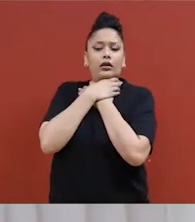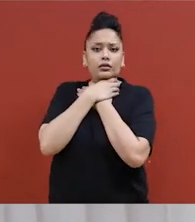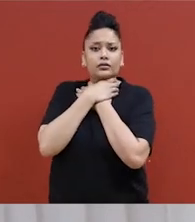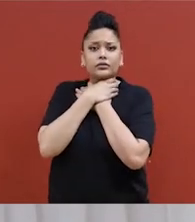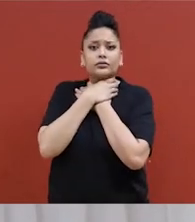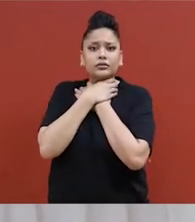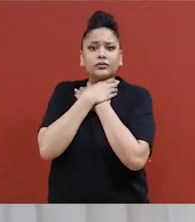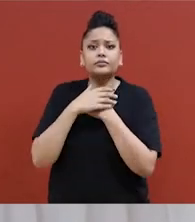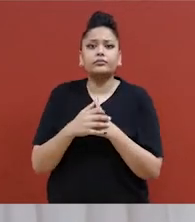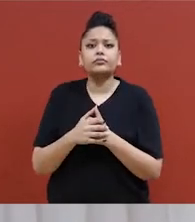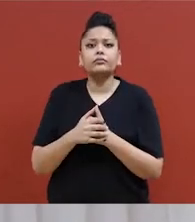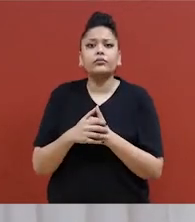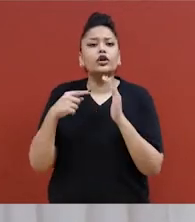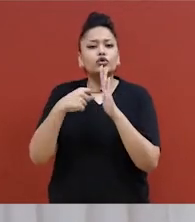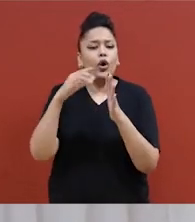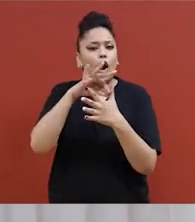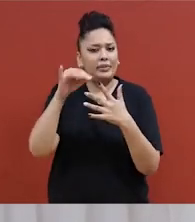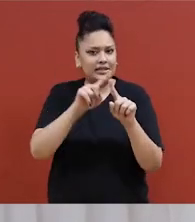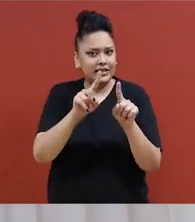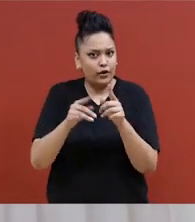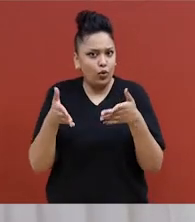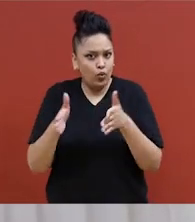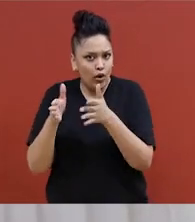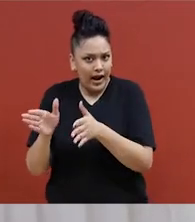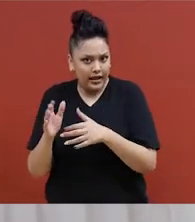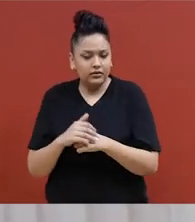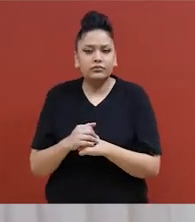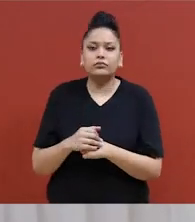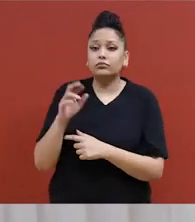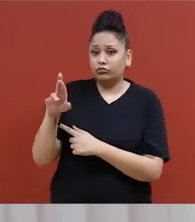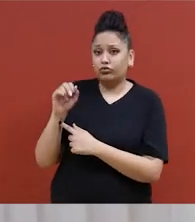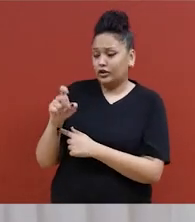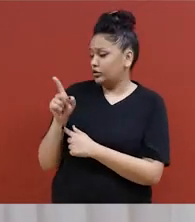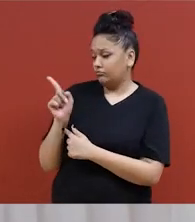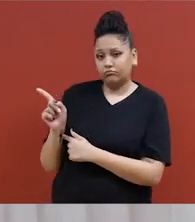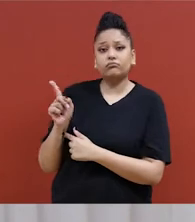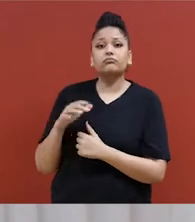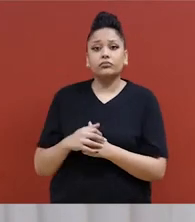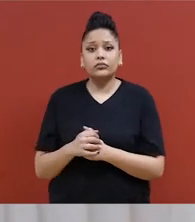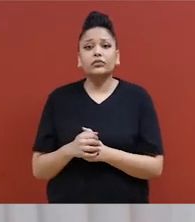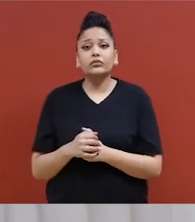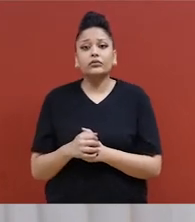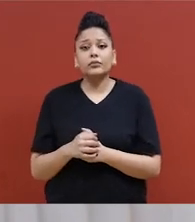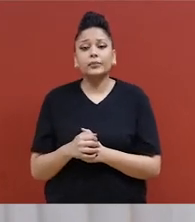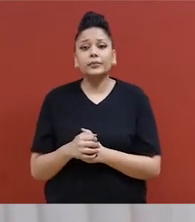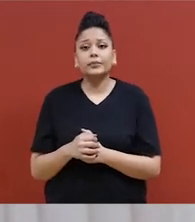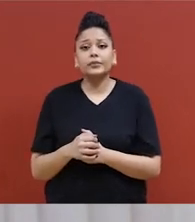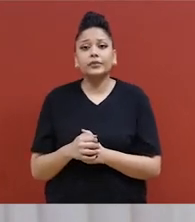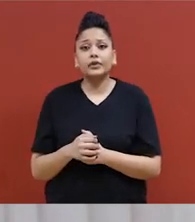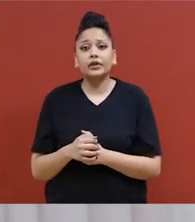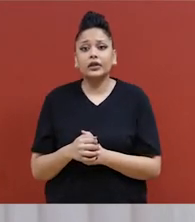options que vous pouvez utiliser en vous rappelant que nous n'utilisons jamais la force contre la force.